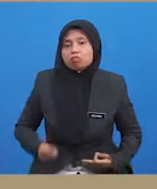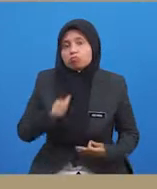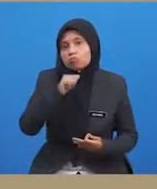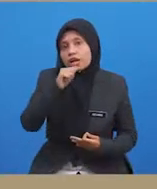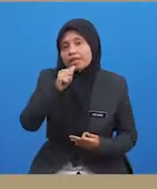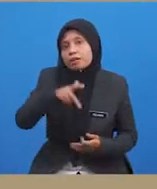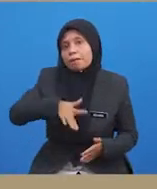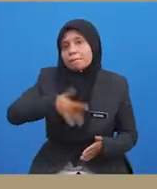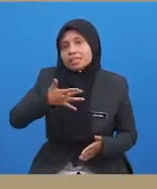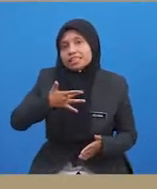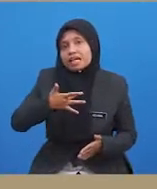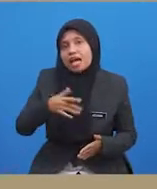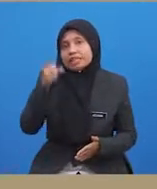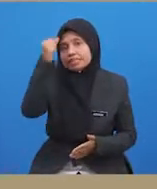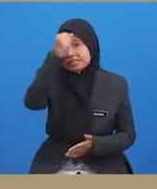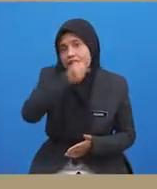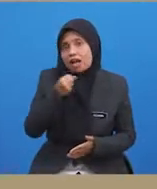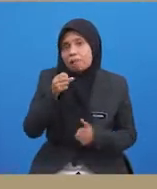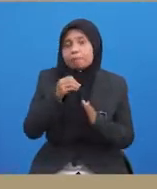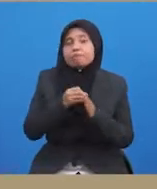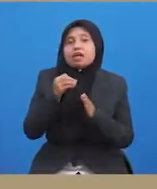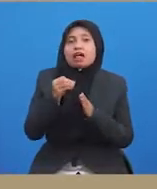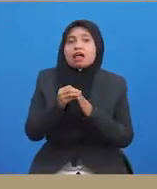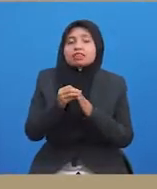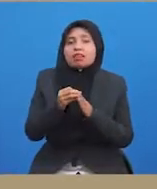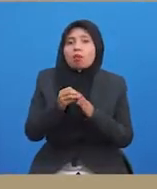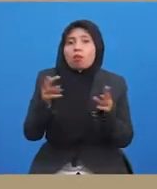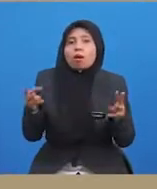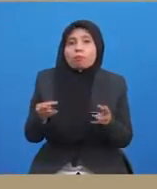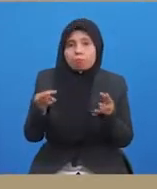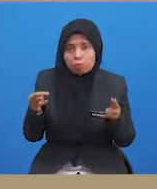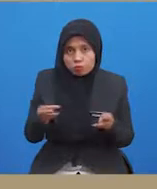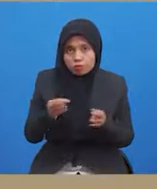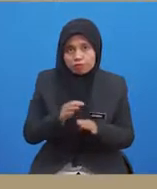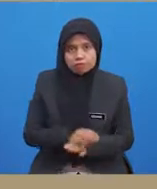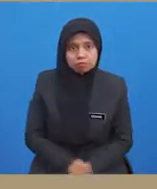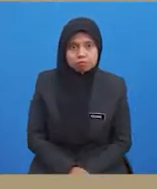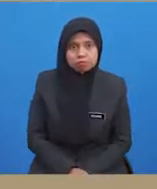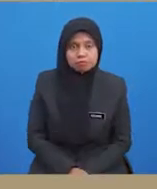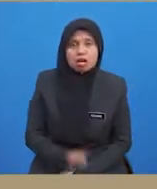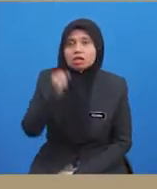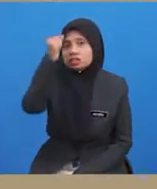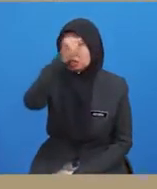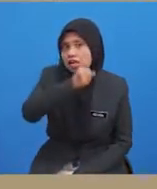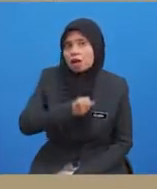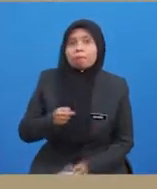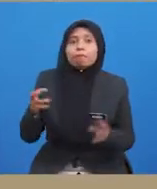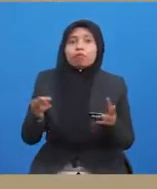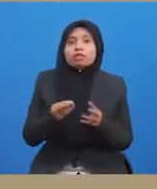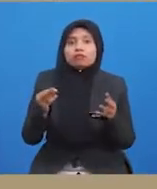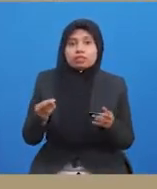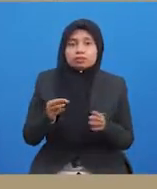berbentuk fizikal semata-mata iaitu bukan perasaan. Sikap atau motivasi.